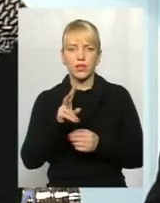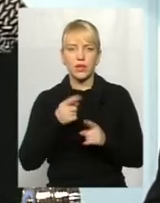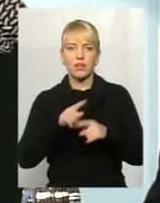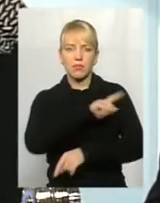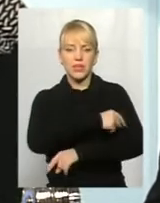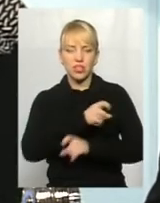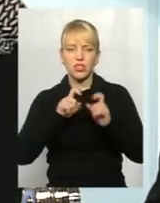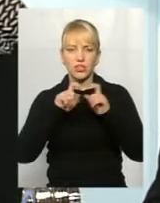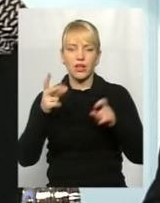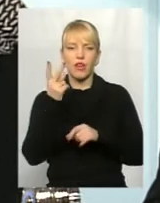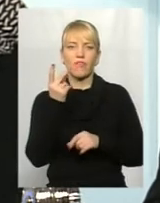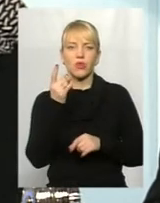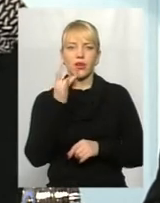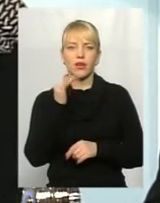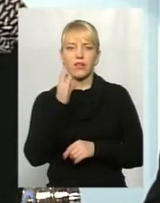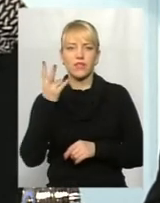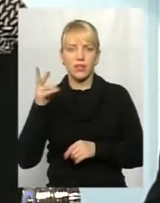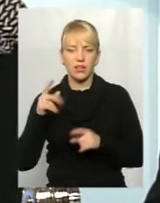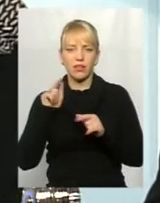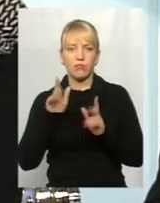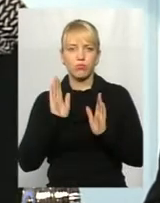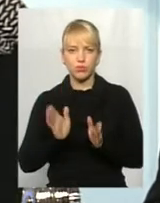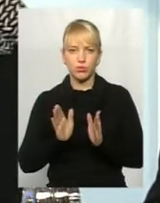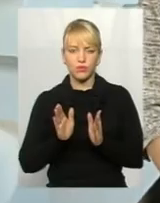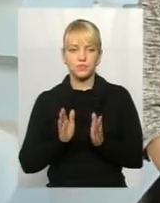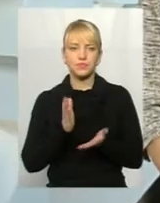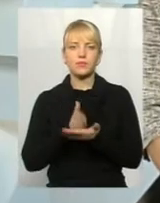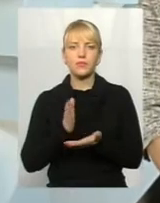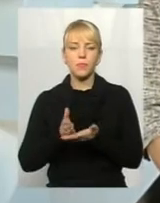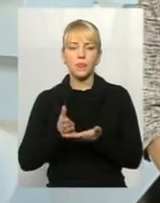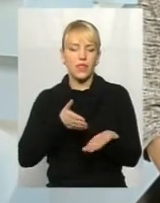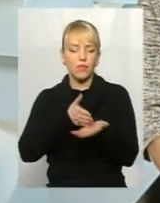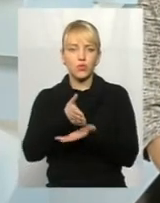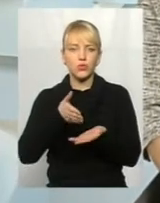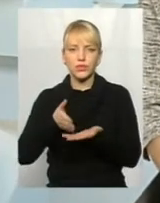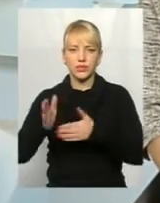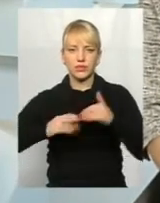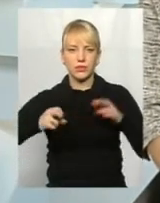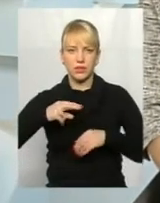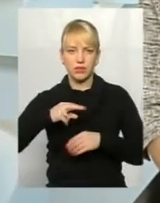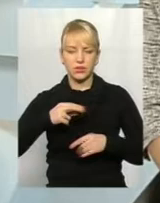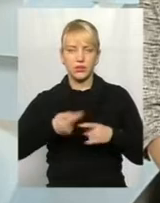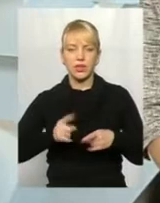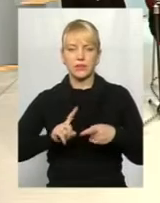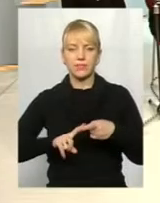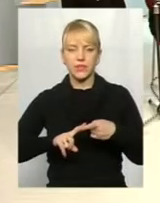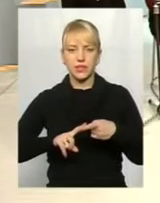заход вторинного рівня. Тобто там будуть знаходитись вузькі профільні спеціалісти. Це